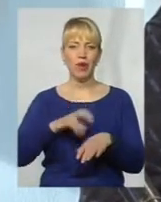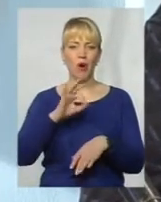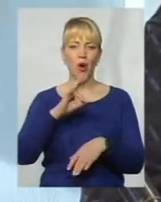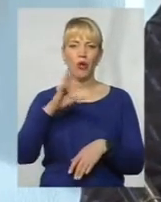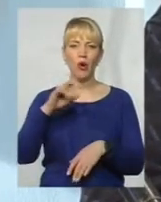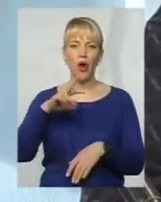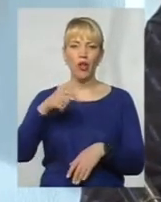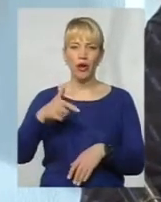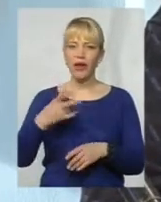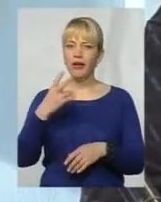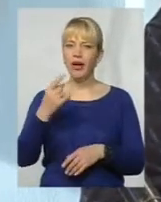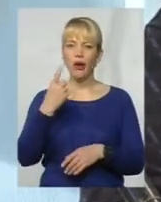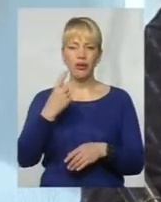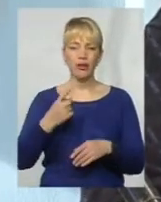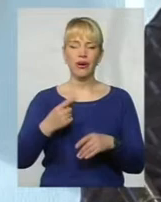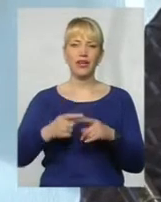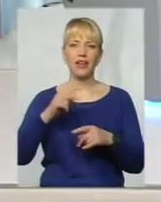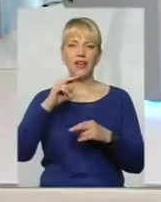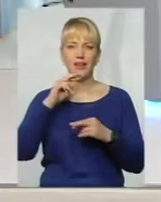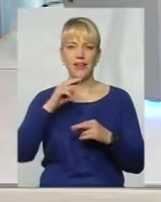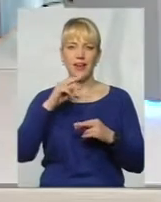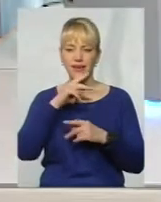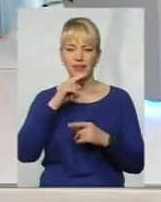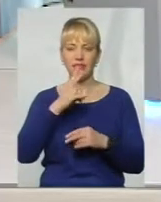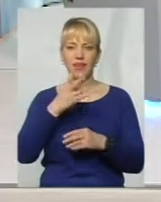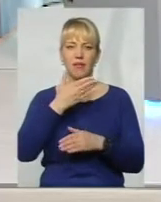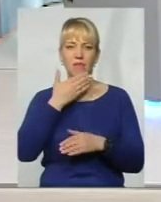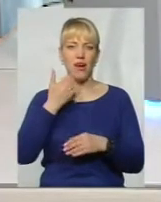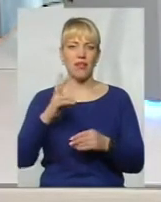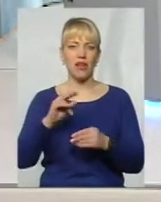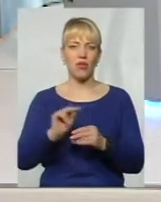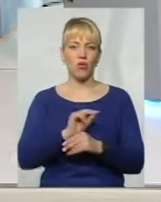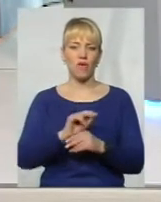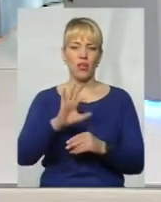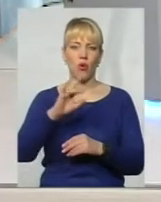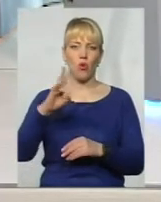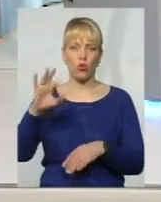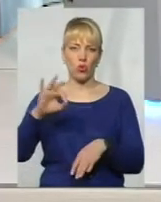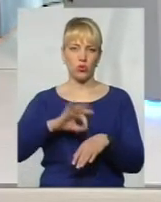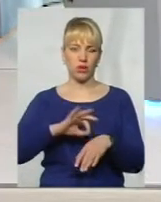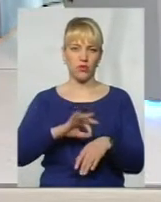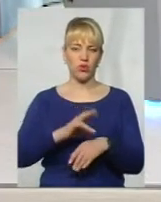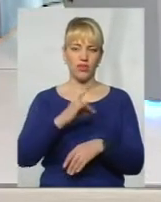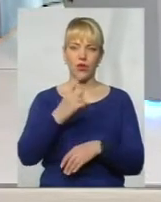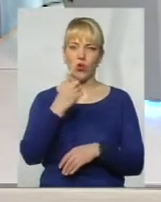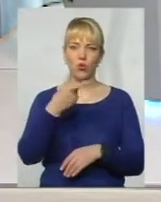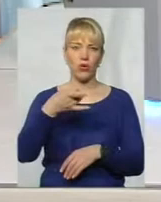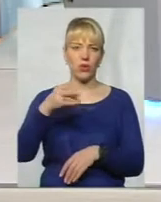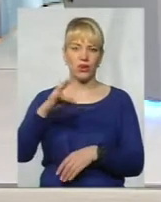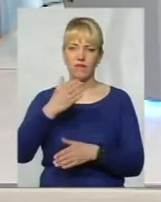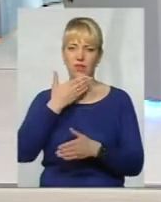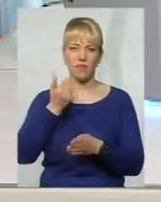жодної гривні не виділено на онкохворих з державного бюджету, жодної гривні не виділено на